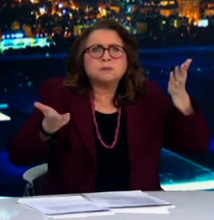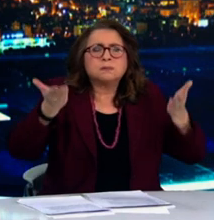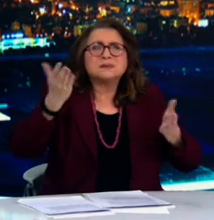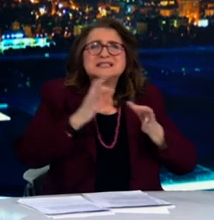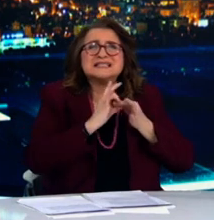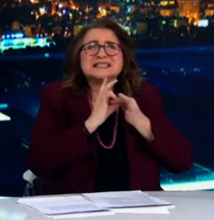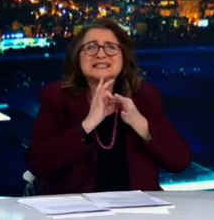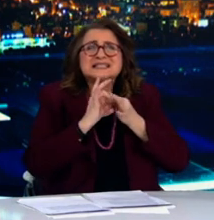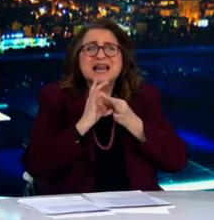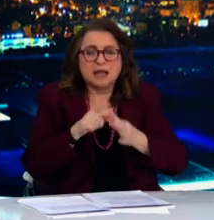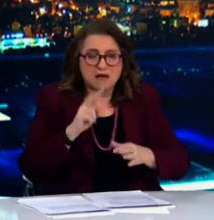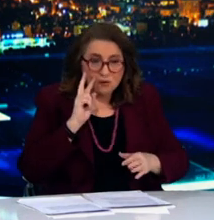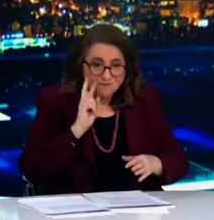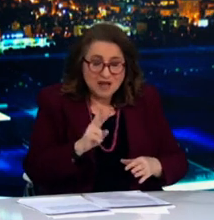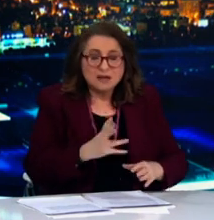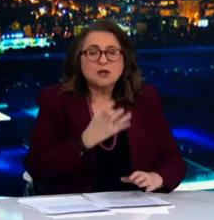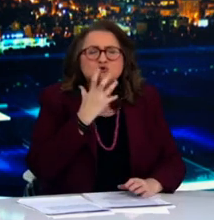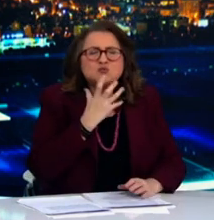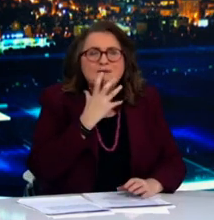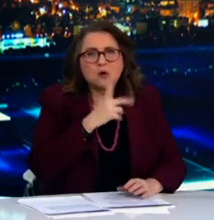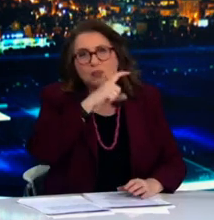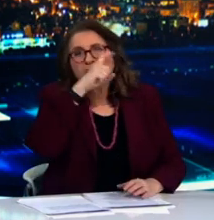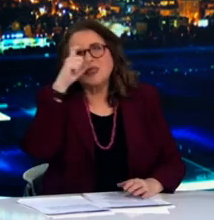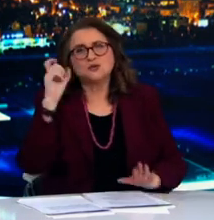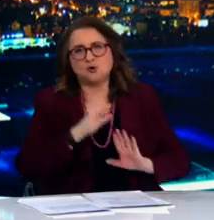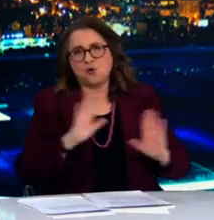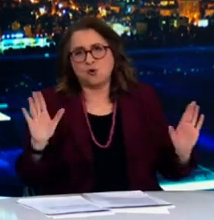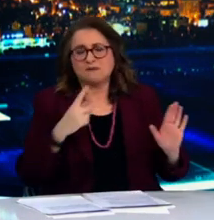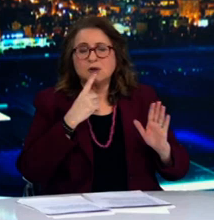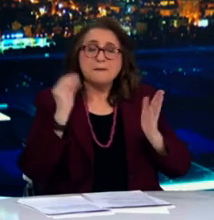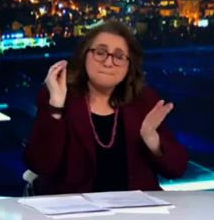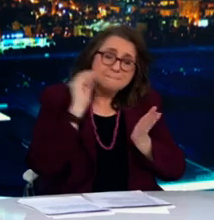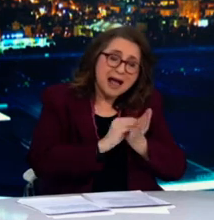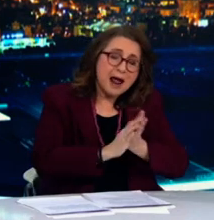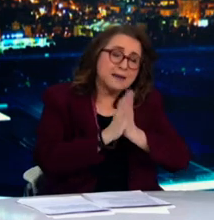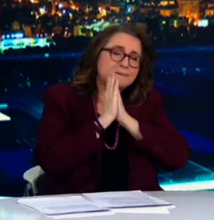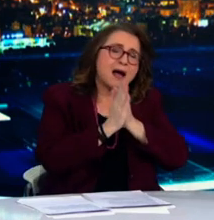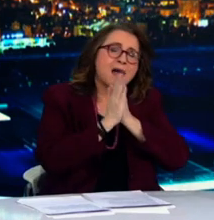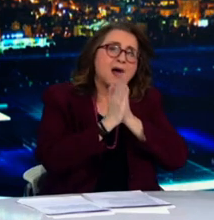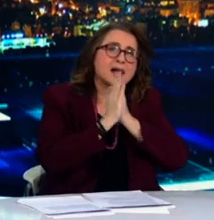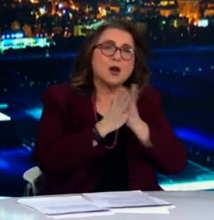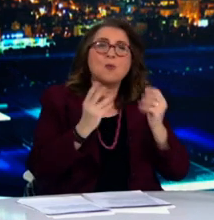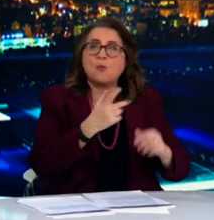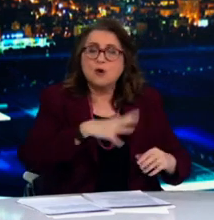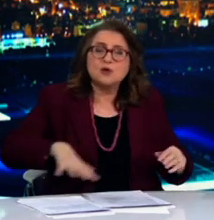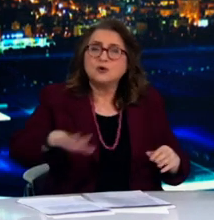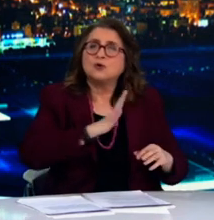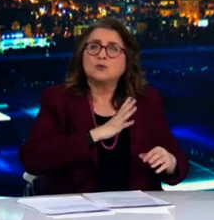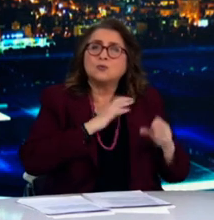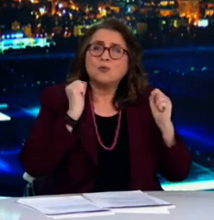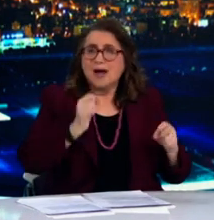Η κατάσταση, όπως αντιλαμβάνεστε, είναι εξαιρετικά δύσκολη και κάνουμε έκκληση για άλλη μια φορά στους κατοίκους για πιστή εφαρμογή των μέτρων